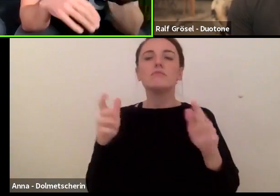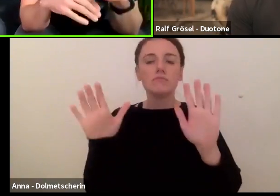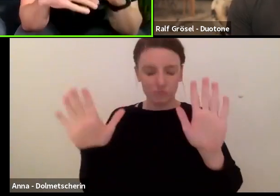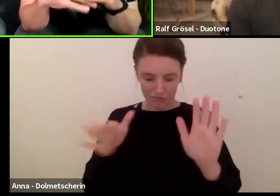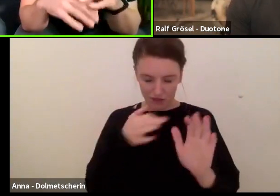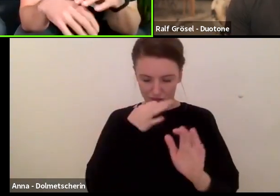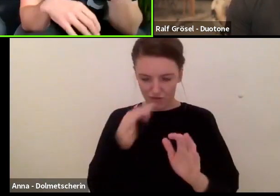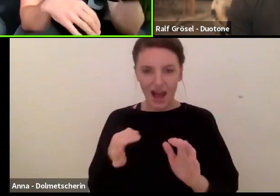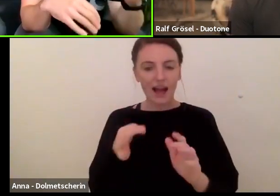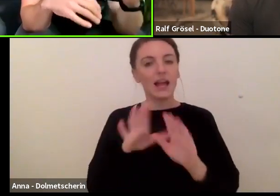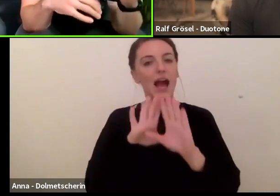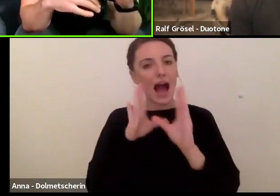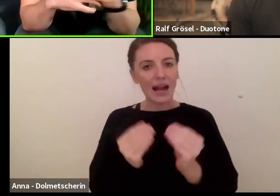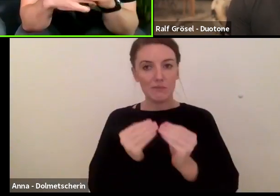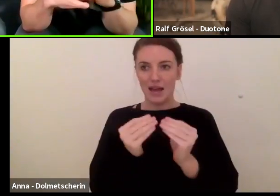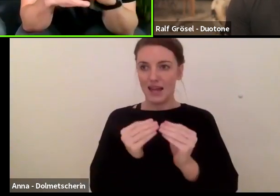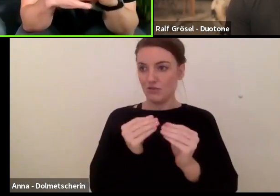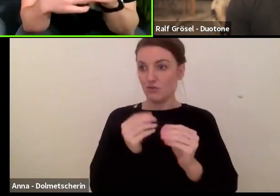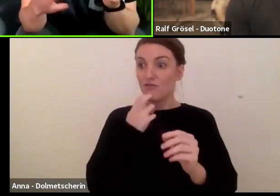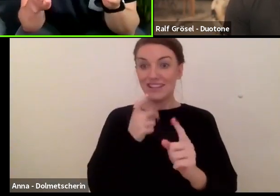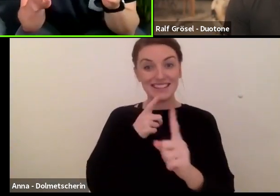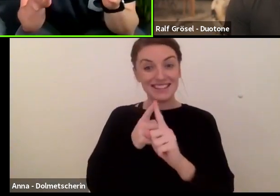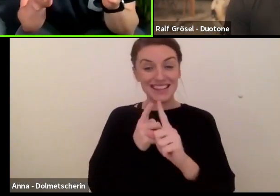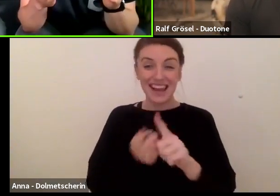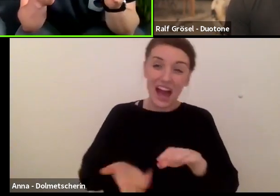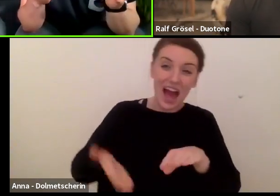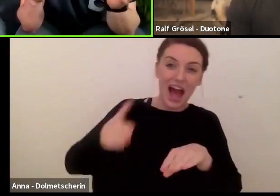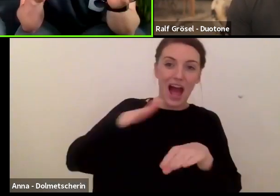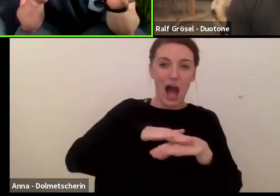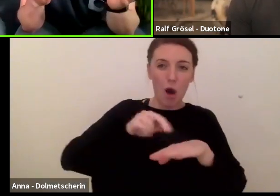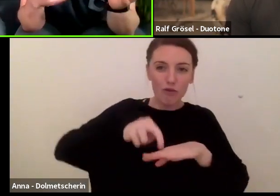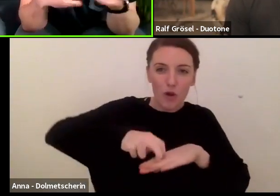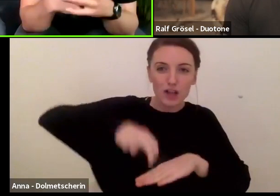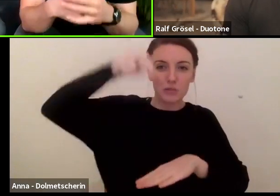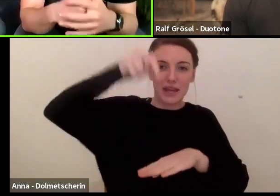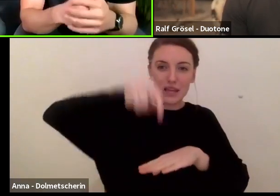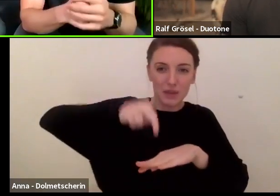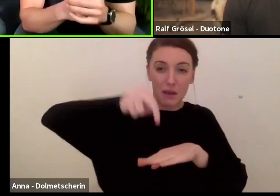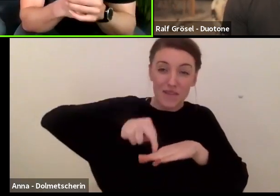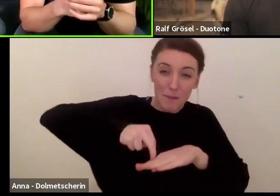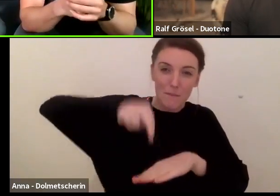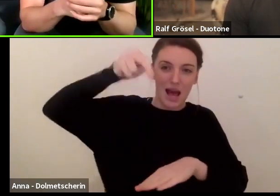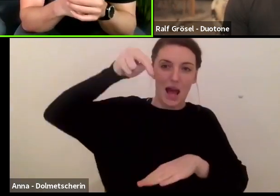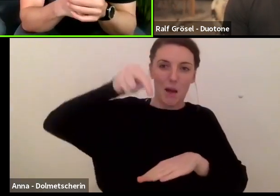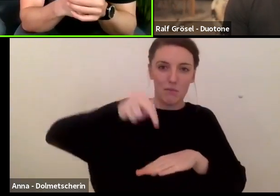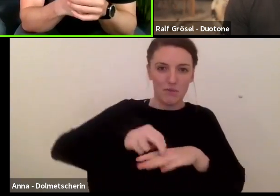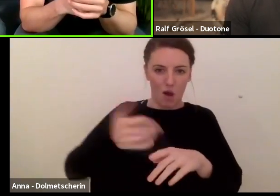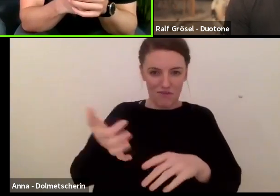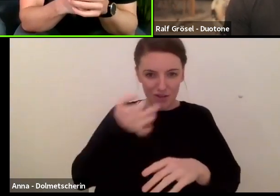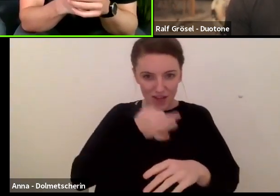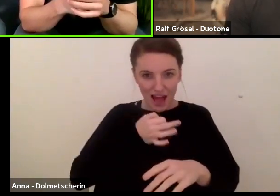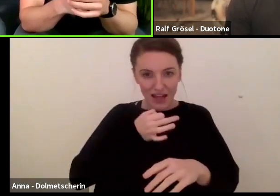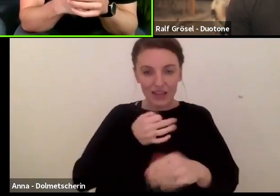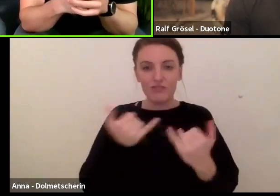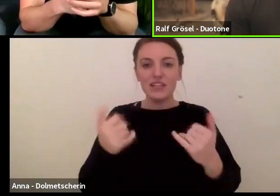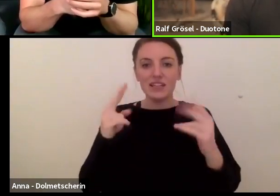ist mir egal, er soll nur noch höher springen. Da war eine Frage, was muss man machen, dass der Kite 40 Meter hoch springt?